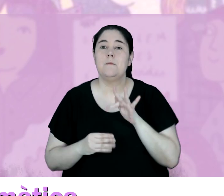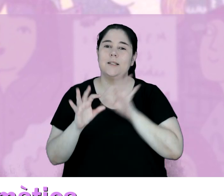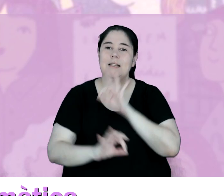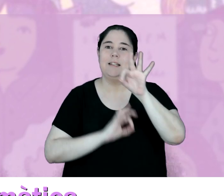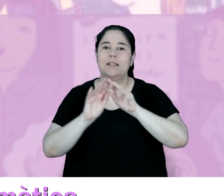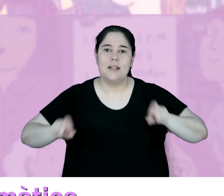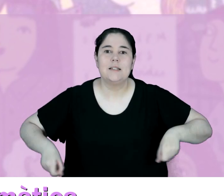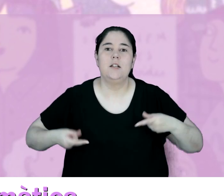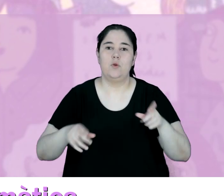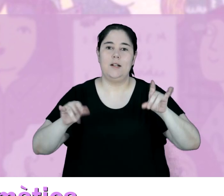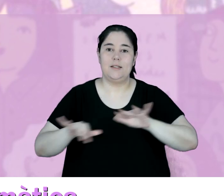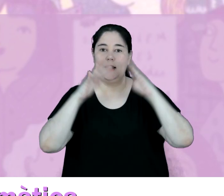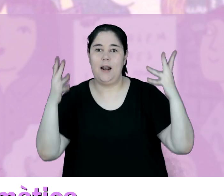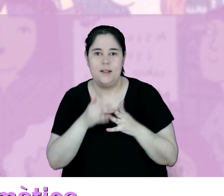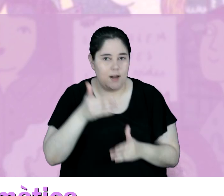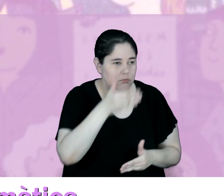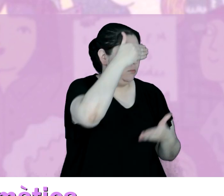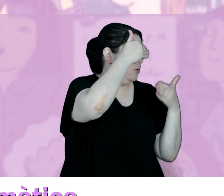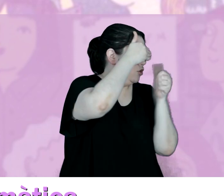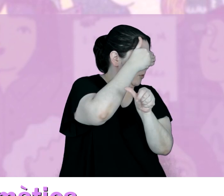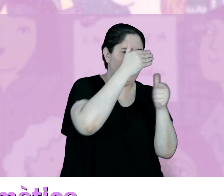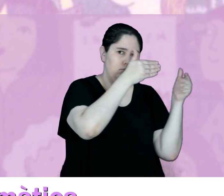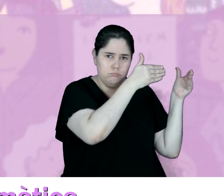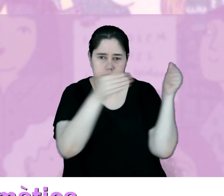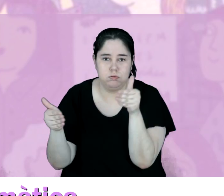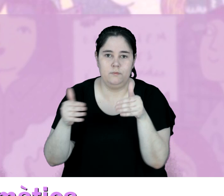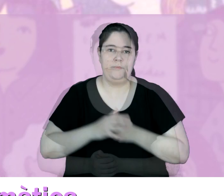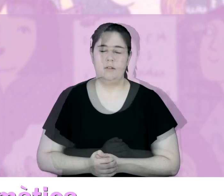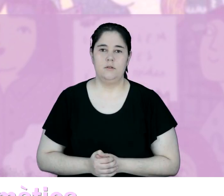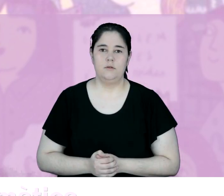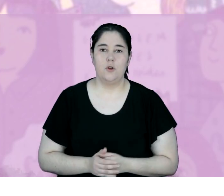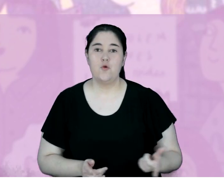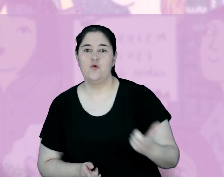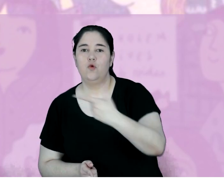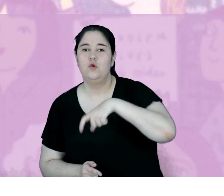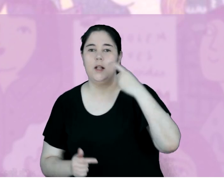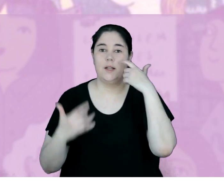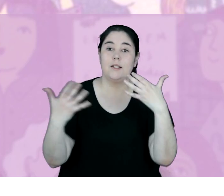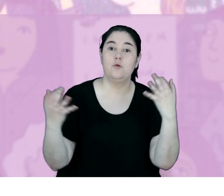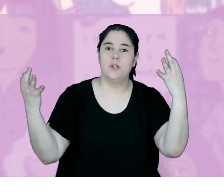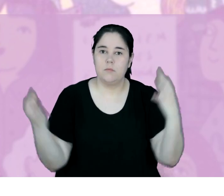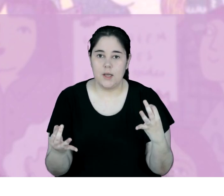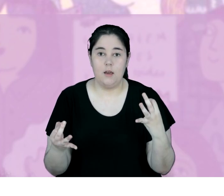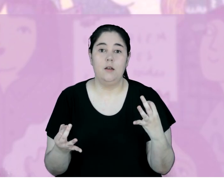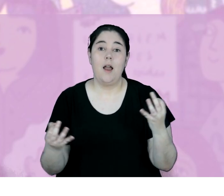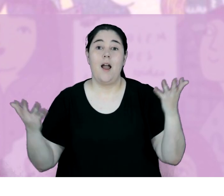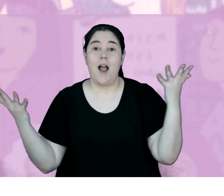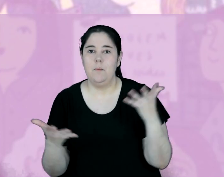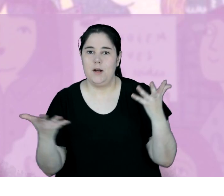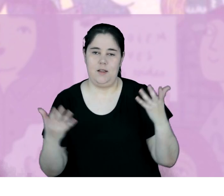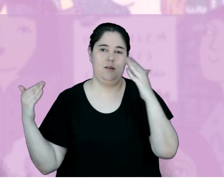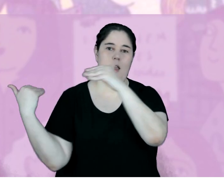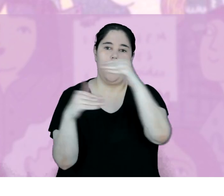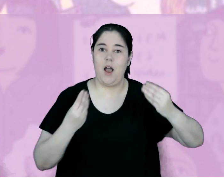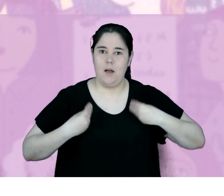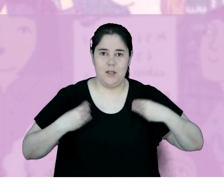desvalorització dels processos de sosteniment de la vida i dels cicles naturals de la Terra. Denunciem la greu emergència habitacional a casa